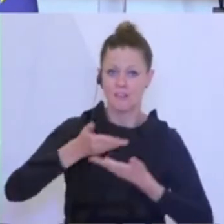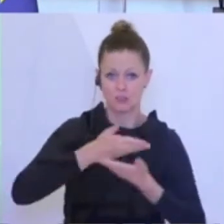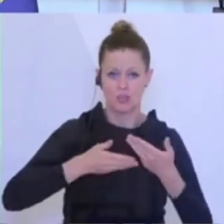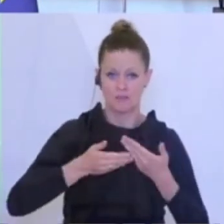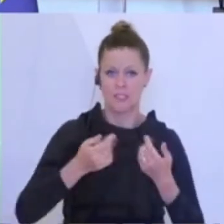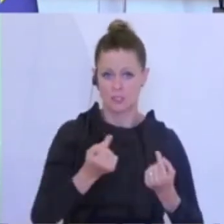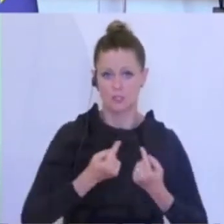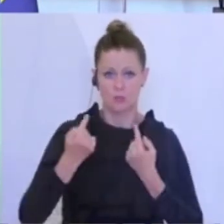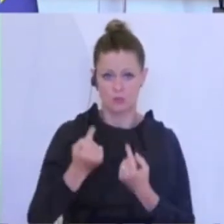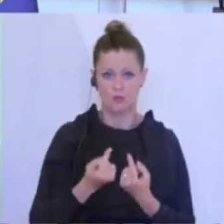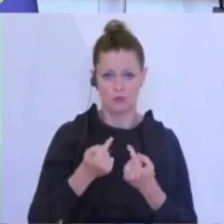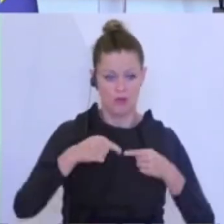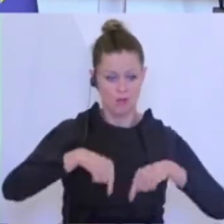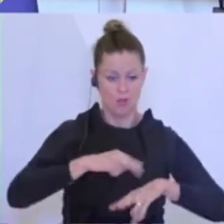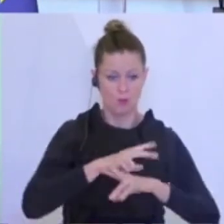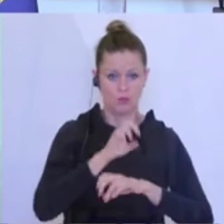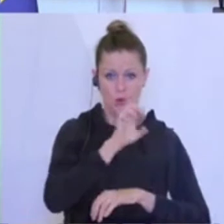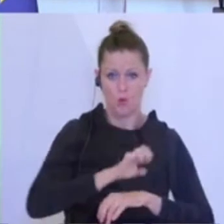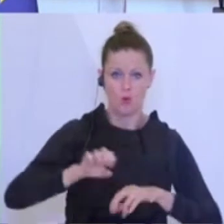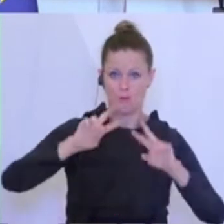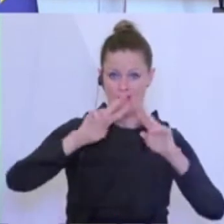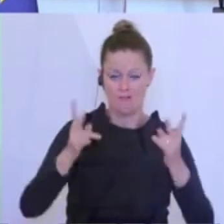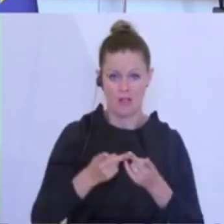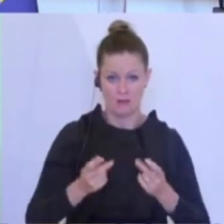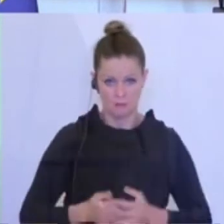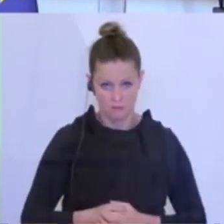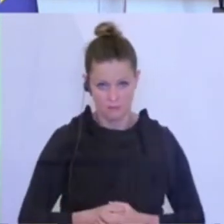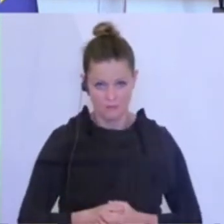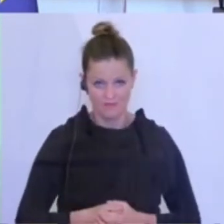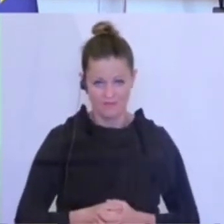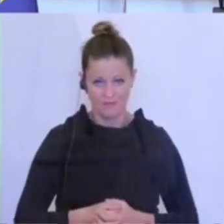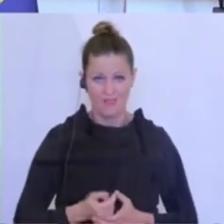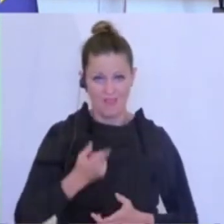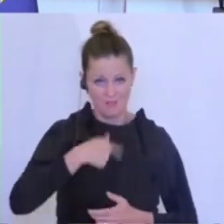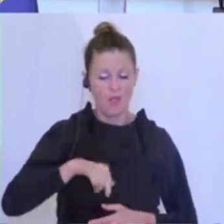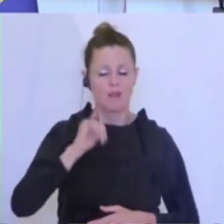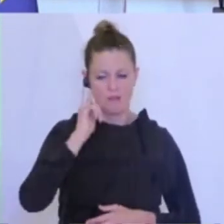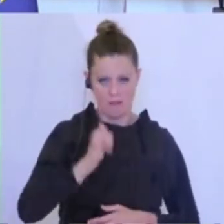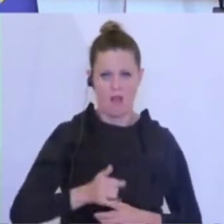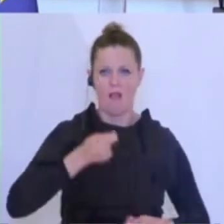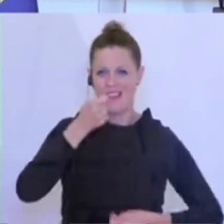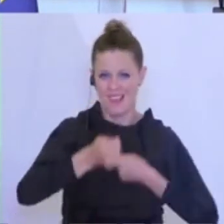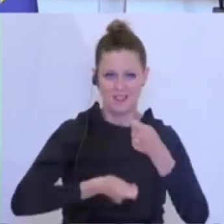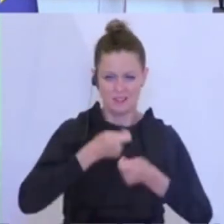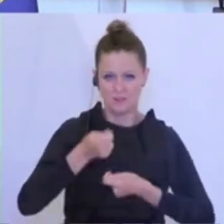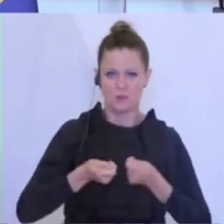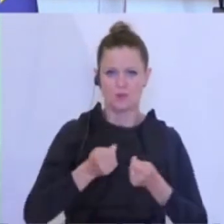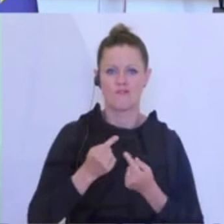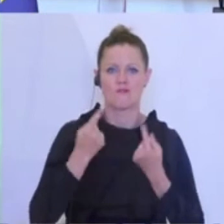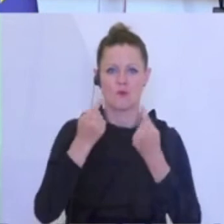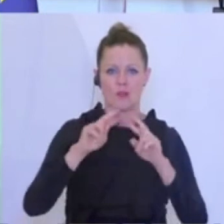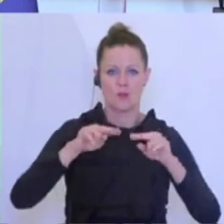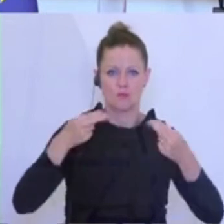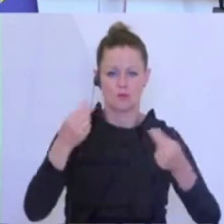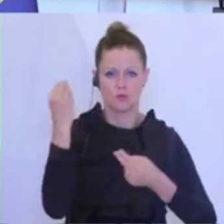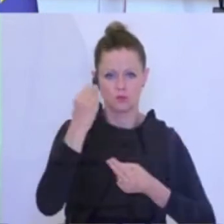insgesamt. Und in dieser Situation zu sagen, wir bekennen uns zu einer Investition in den Bundesschulbau. Die